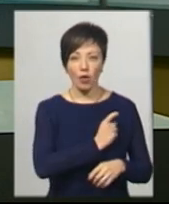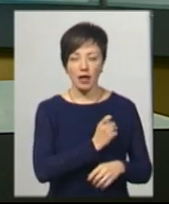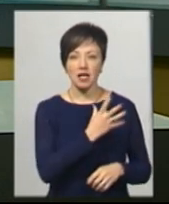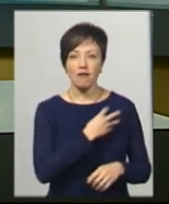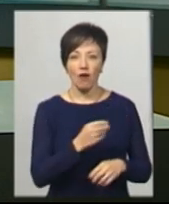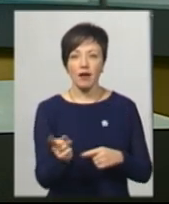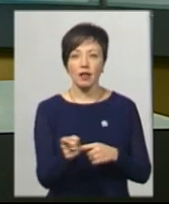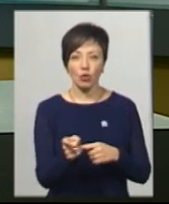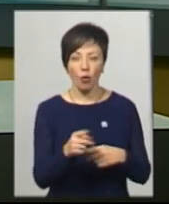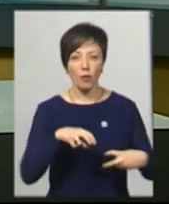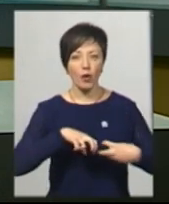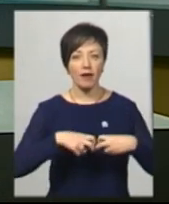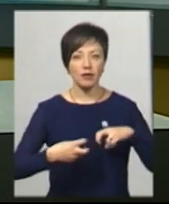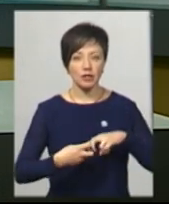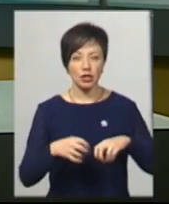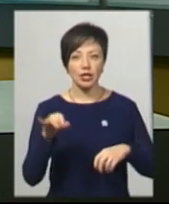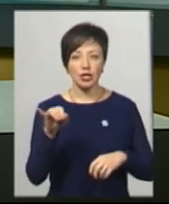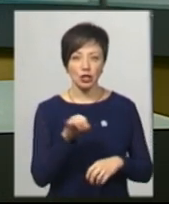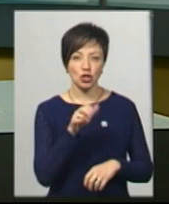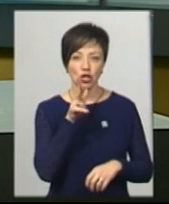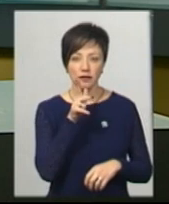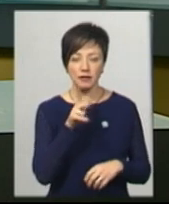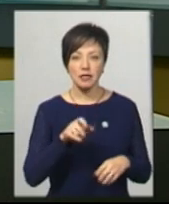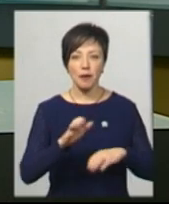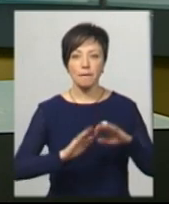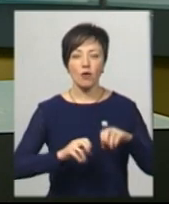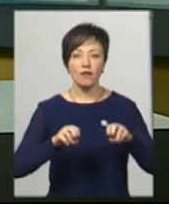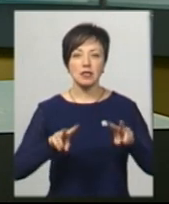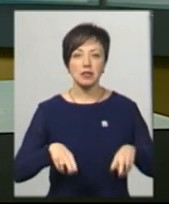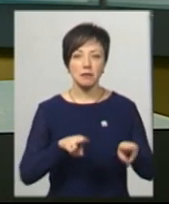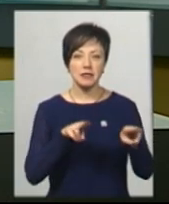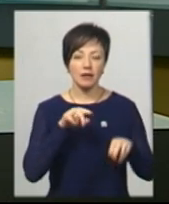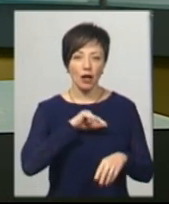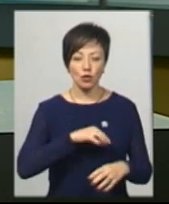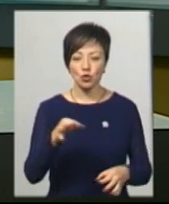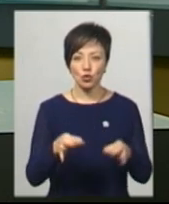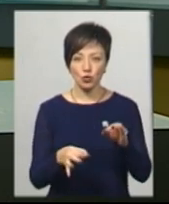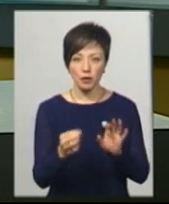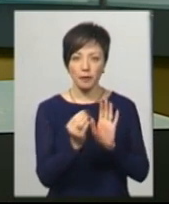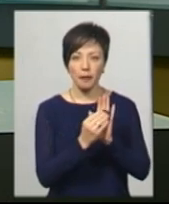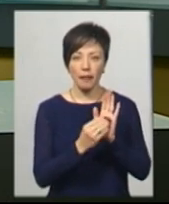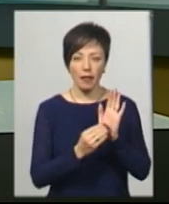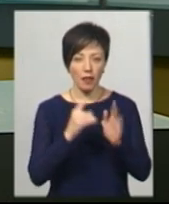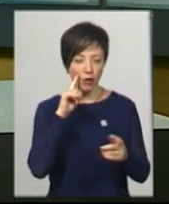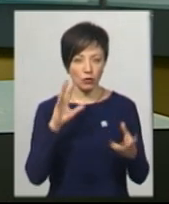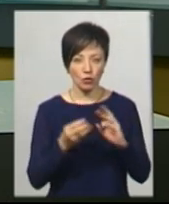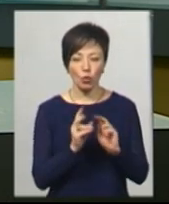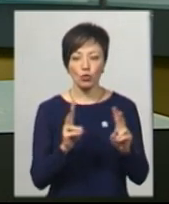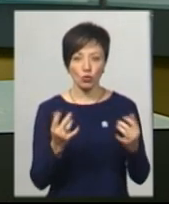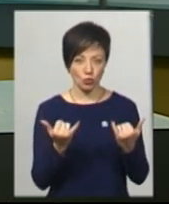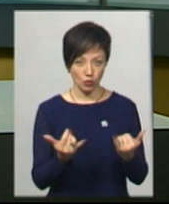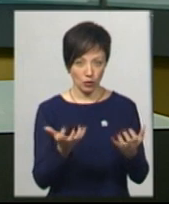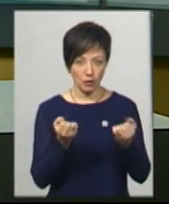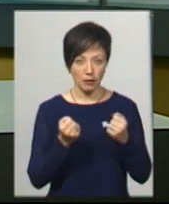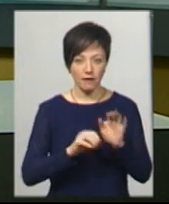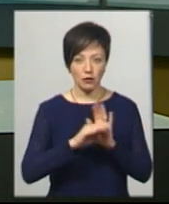Львова, Тернополя, Івано-Франківська і Чернівців. За професійні мисливські якості судді ставили хортам оцінки. Хто цього разу